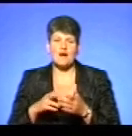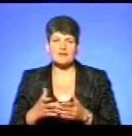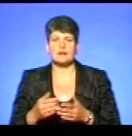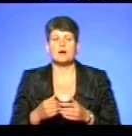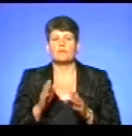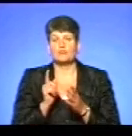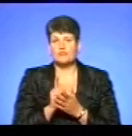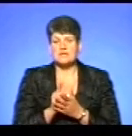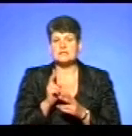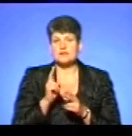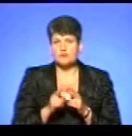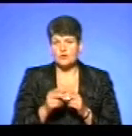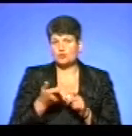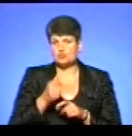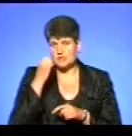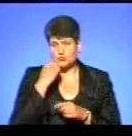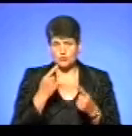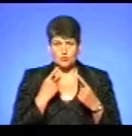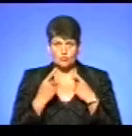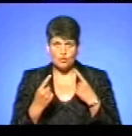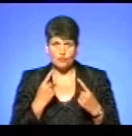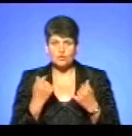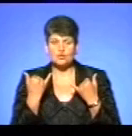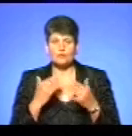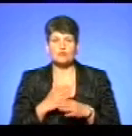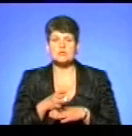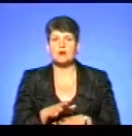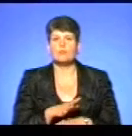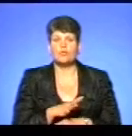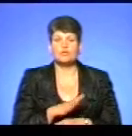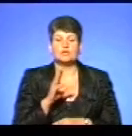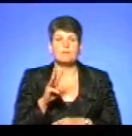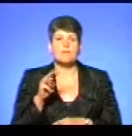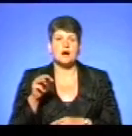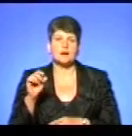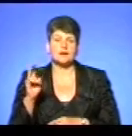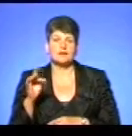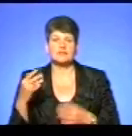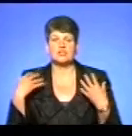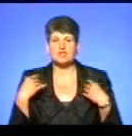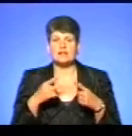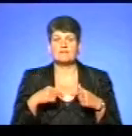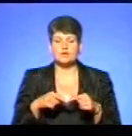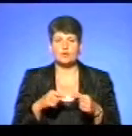мусимо завершувати. Я вам дуже дякую за розмову. Нагадаю, що сьогодні у нас в гостях був Володимир Марків, начальник відділу